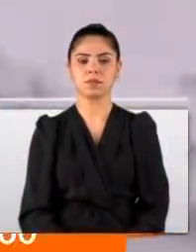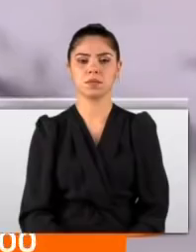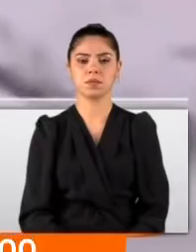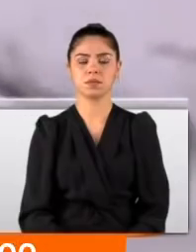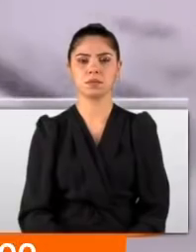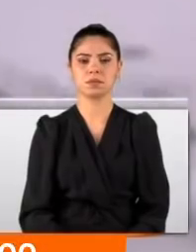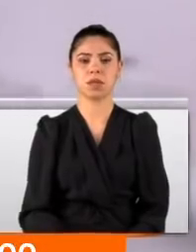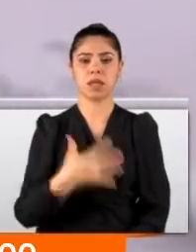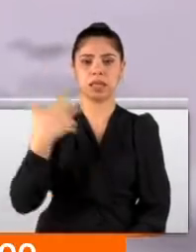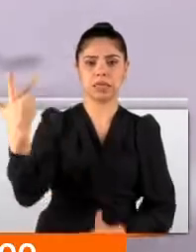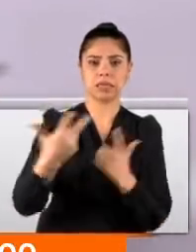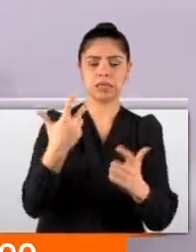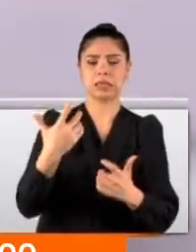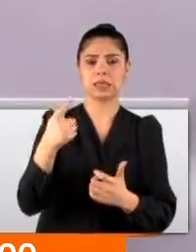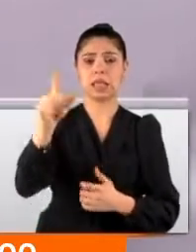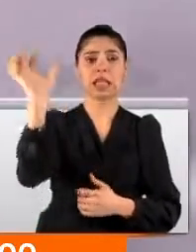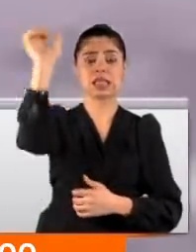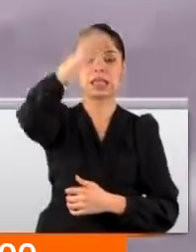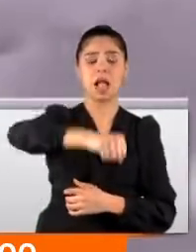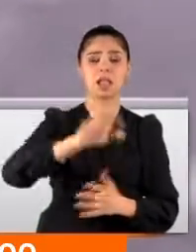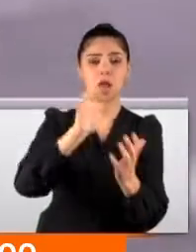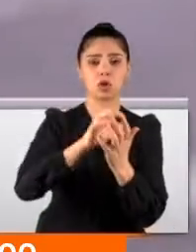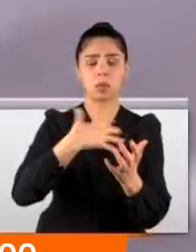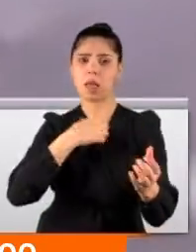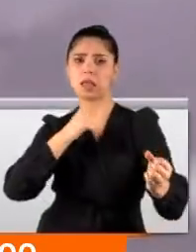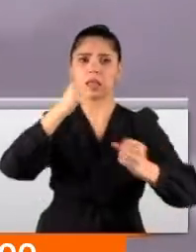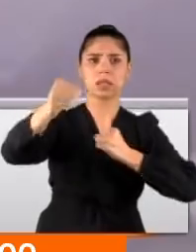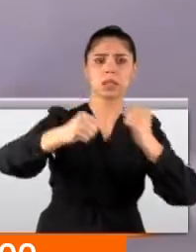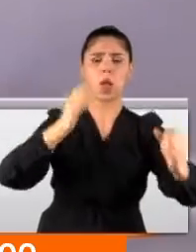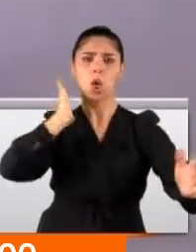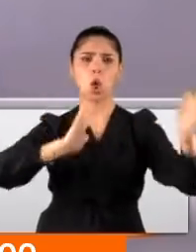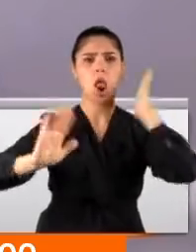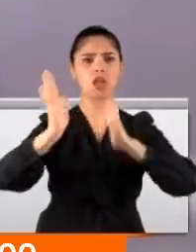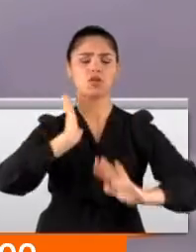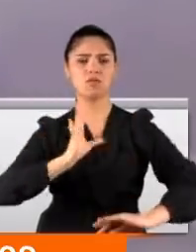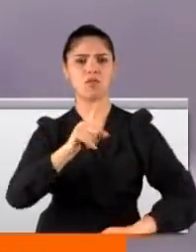Hızlı davrandı, üzerine saldıran köpeği bir güreşçi gibi durdurdu.